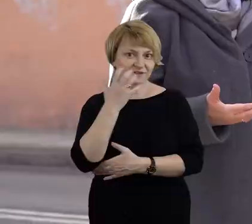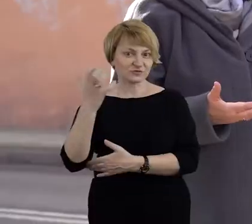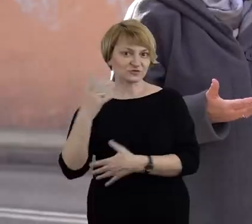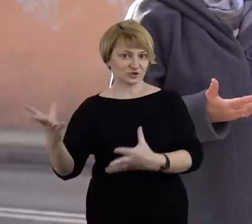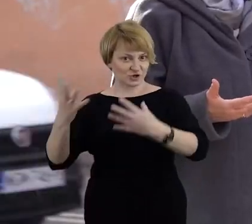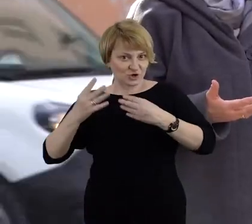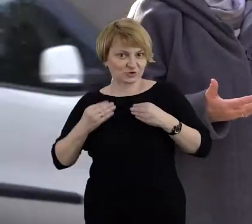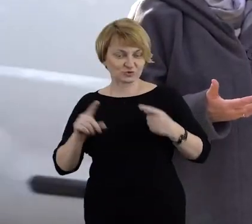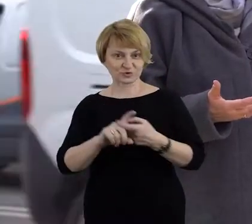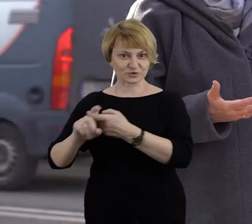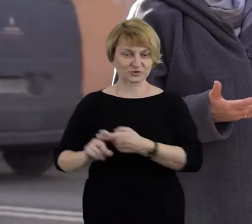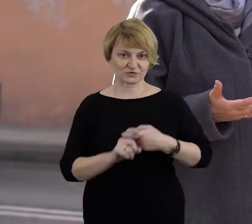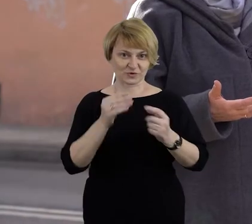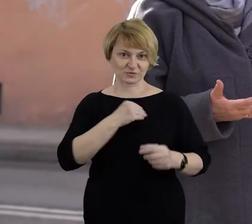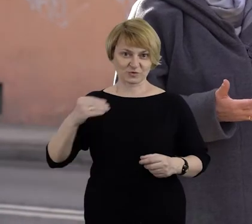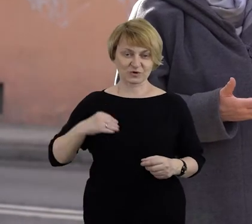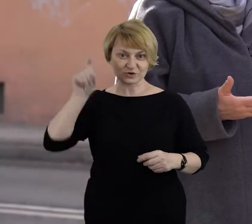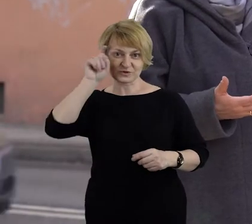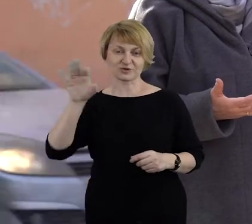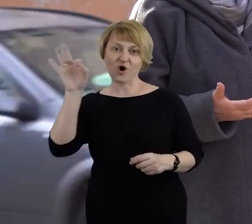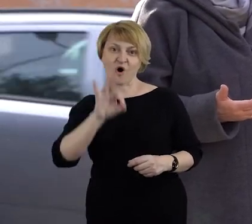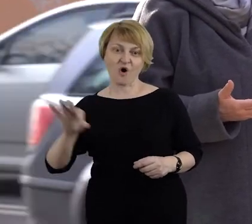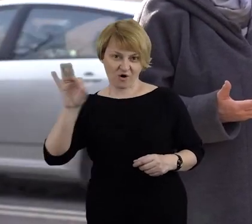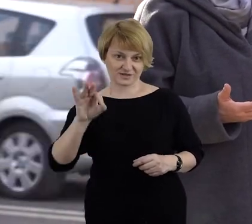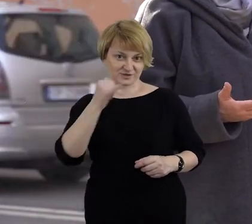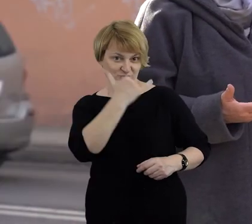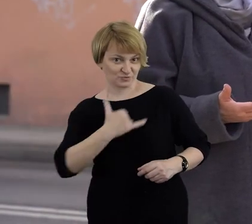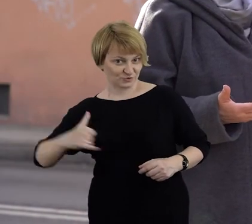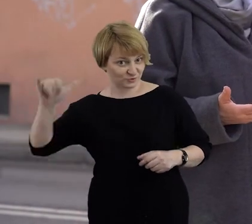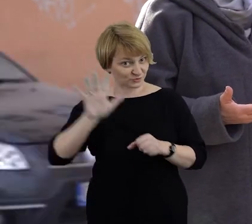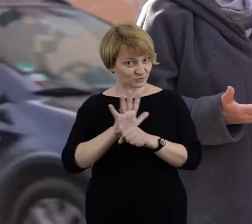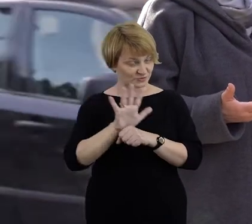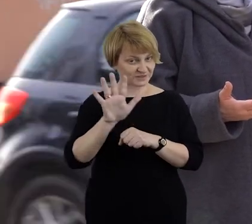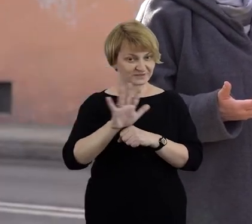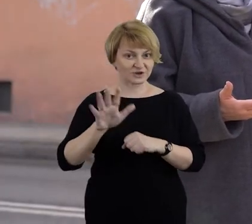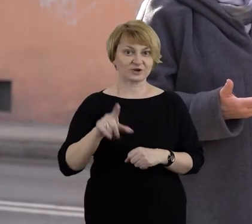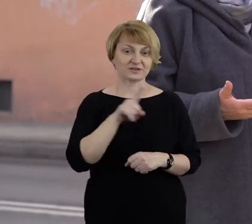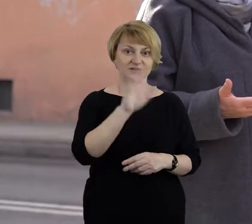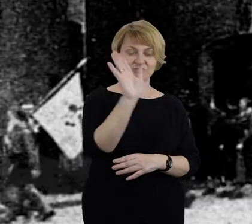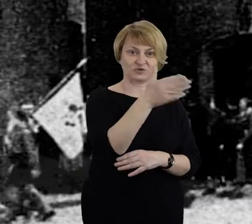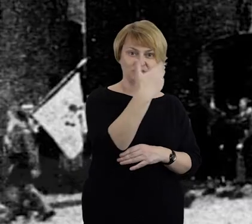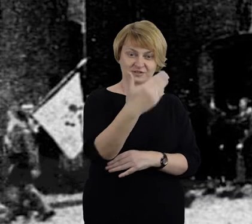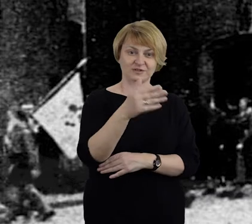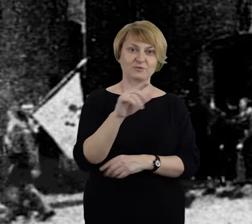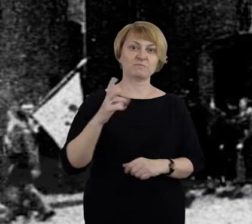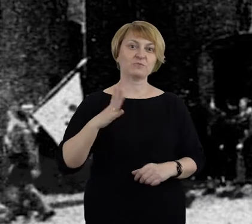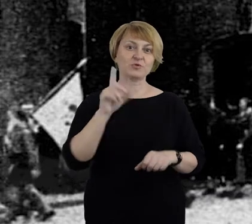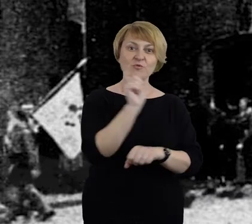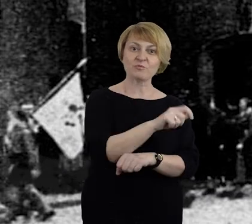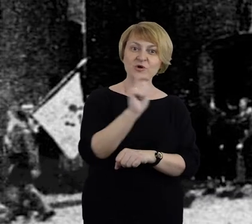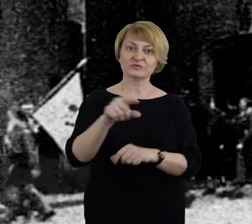otrzymali od Związku Polaków w Niemczech z okazji ich 15-lecia i on został przecież